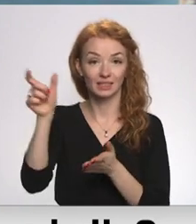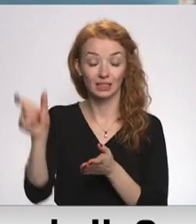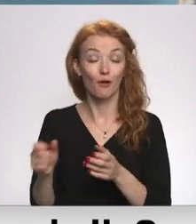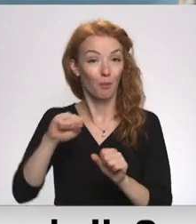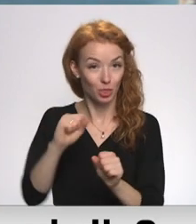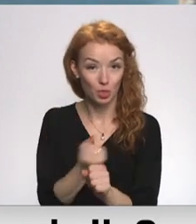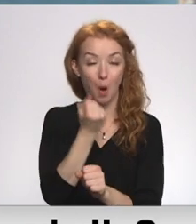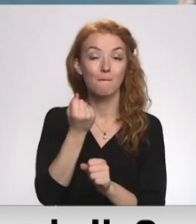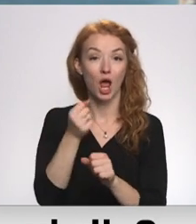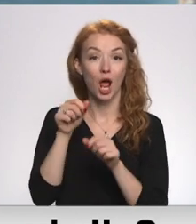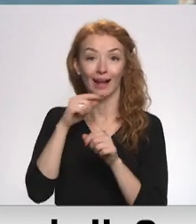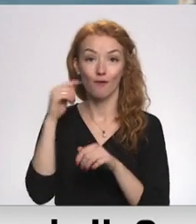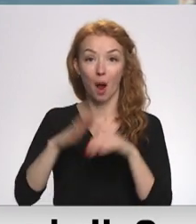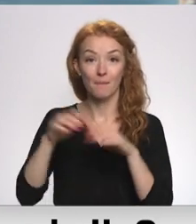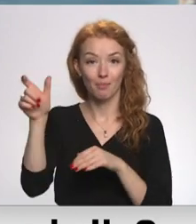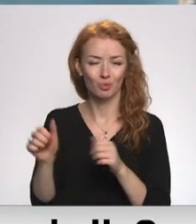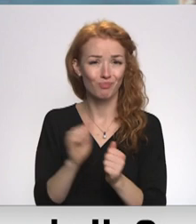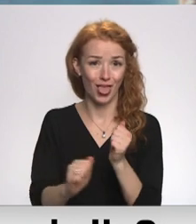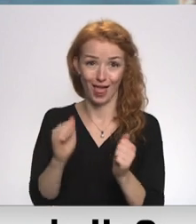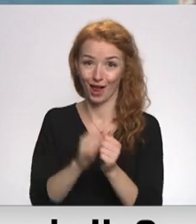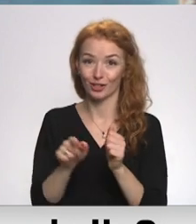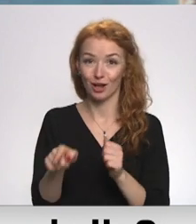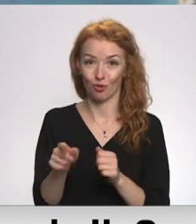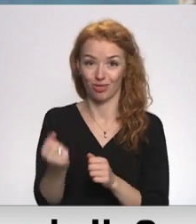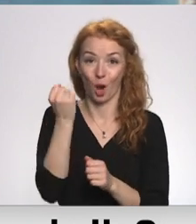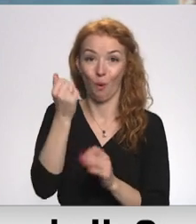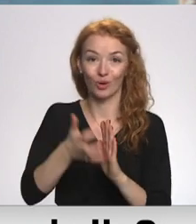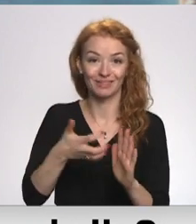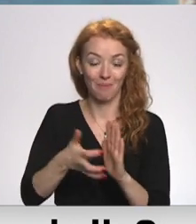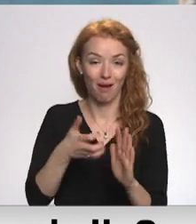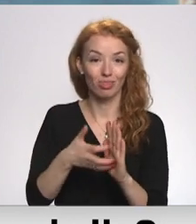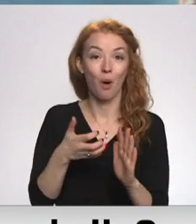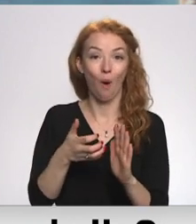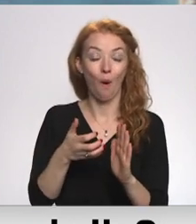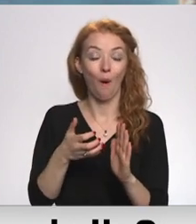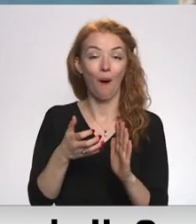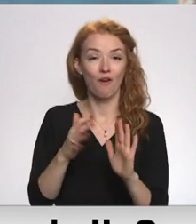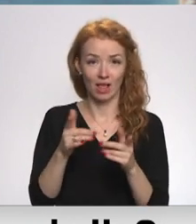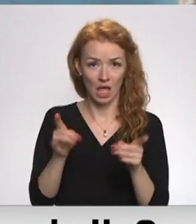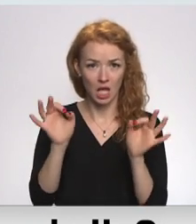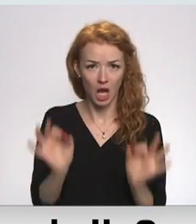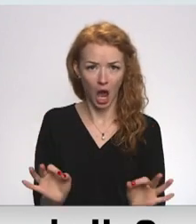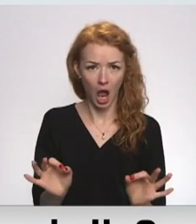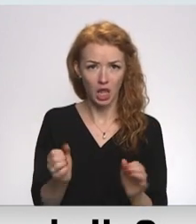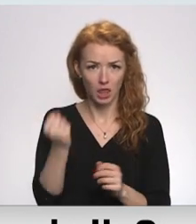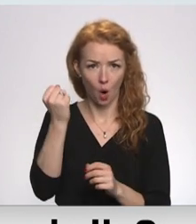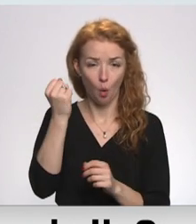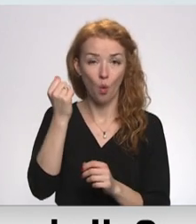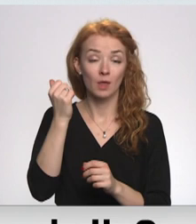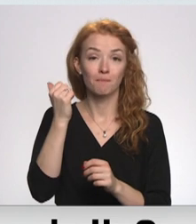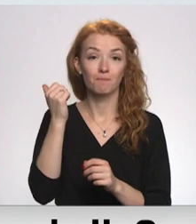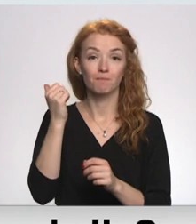čametpersonas ļoti bieži izmantošos draudus, jūs arī minējāt, viņi iezīmējās šajā uzrunā, vai tie ir reāli? Pirmkārt,